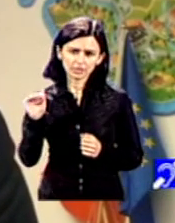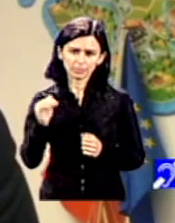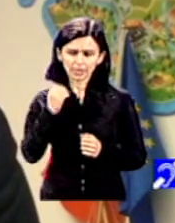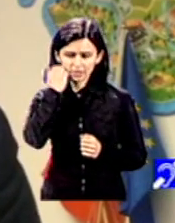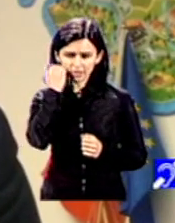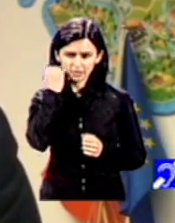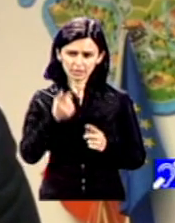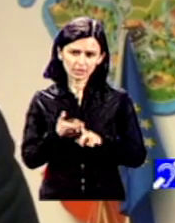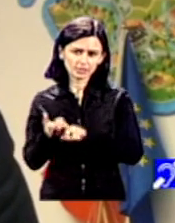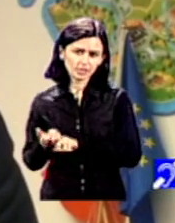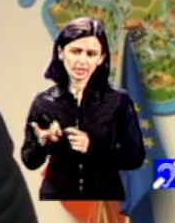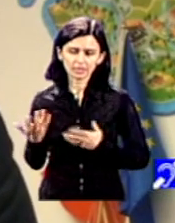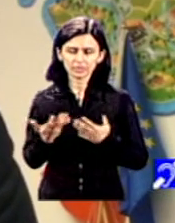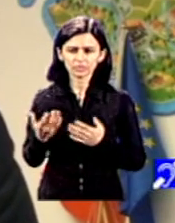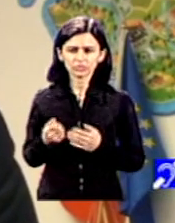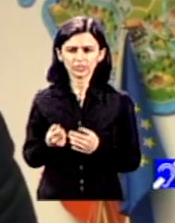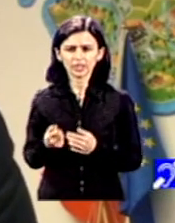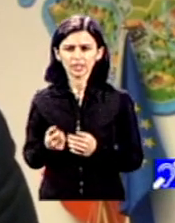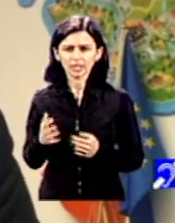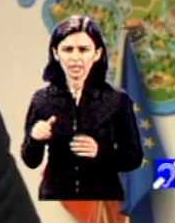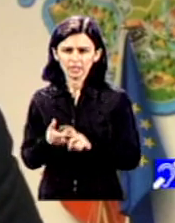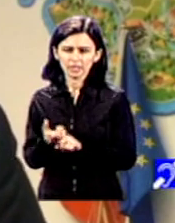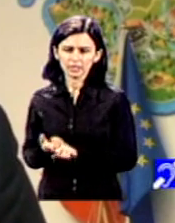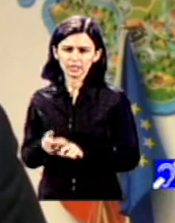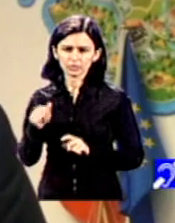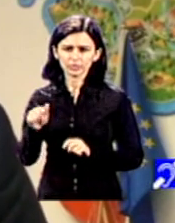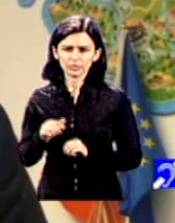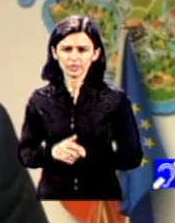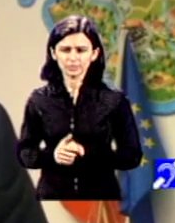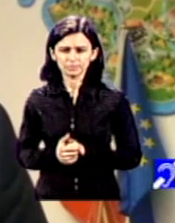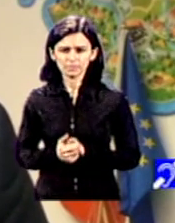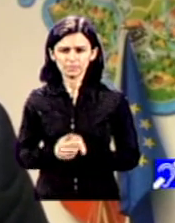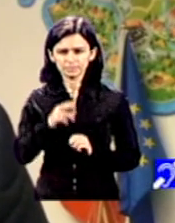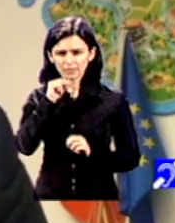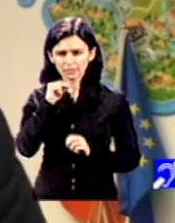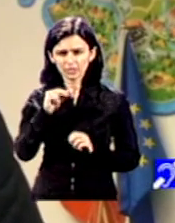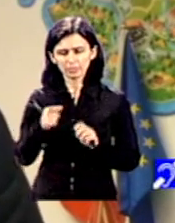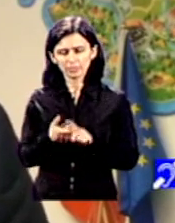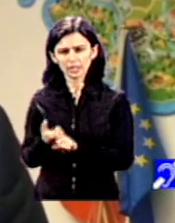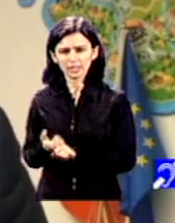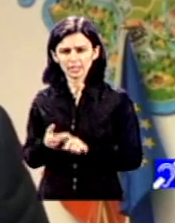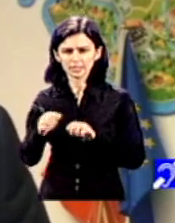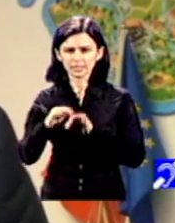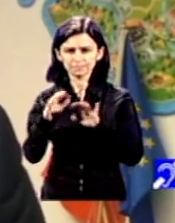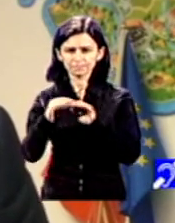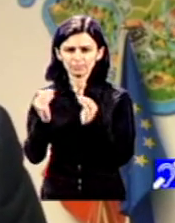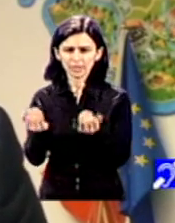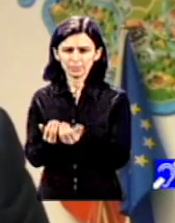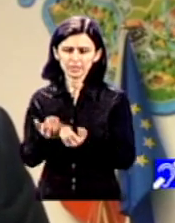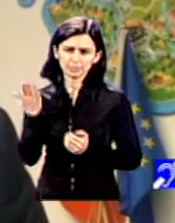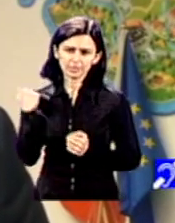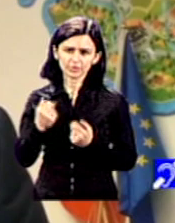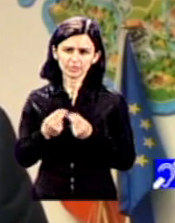privește. Și asta mi se pare foarte important. Acum, ca să discutăm mai precis legale de pandemie. Au fost mai multe